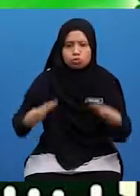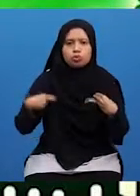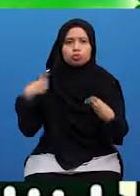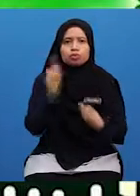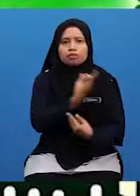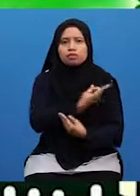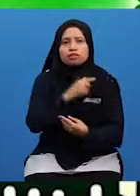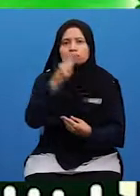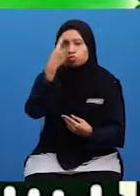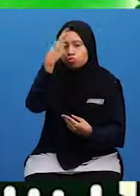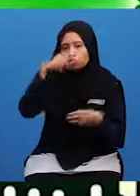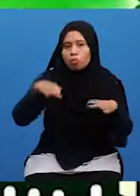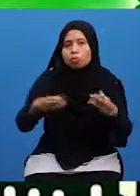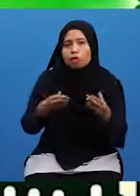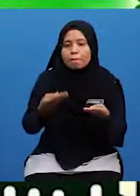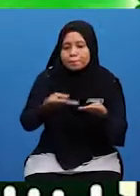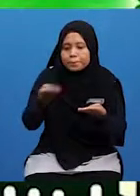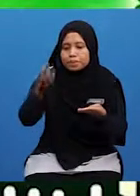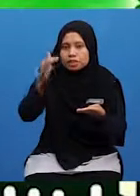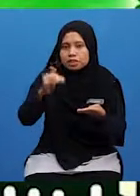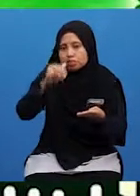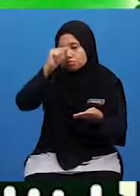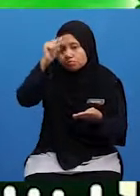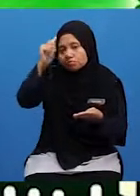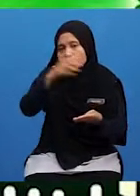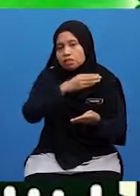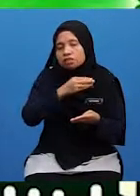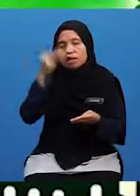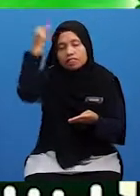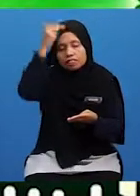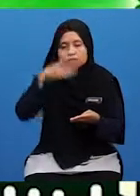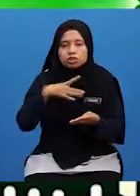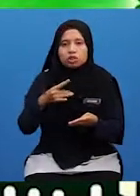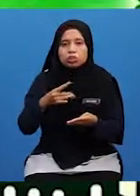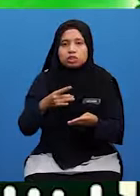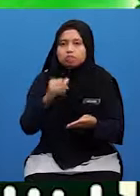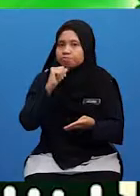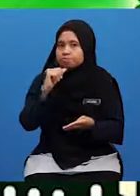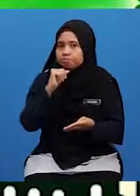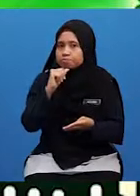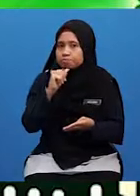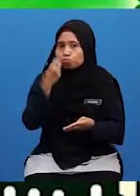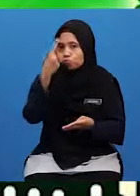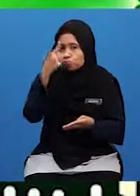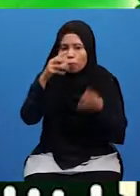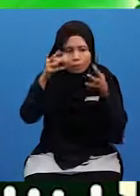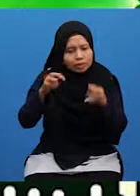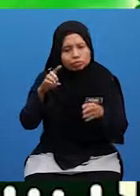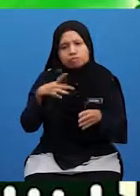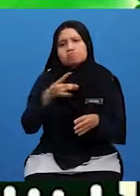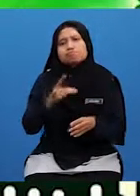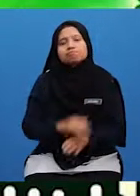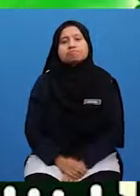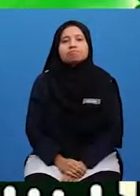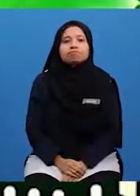ini Untuk buat perkara Yang Allah Dan Nabi suka Bukan Untuk manusia suka